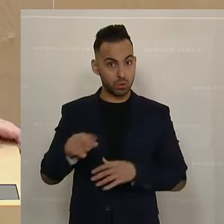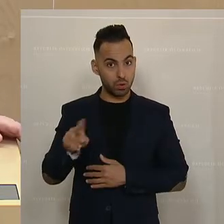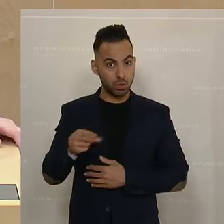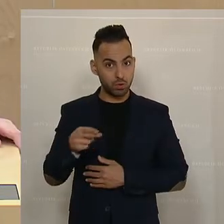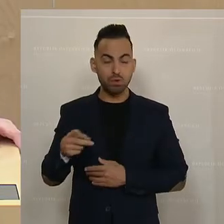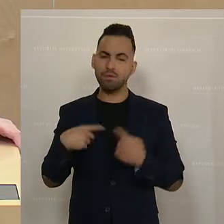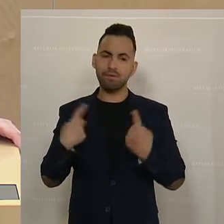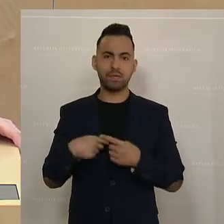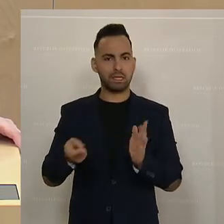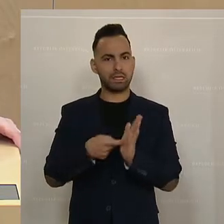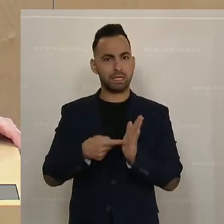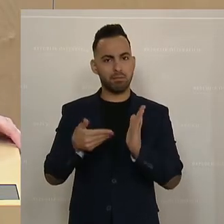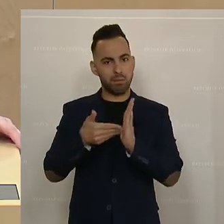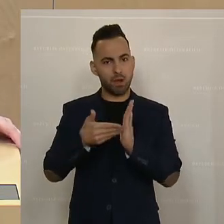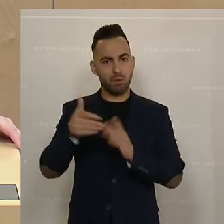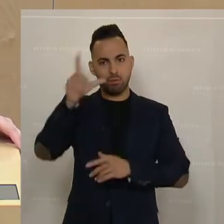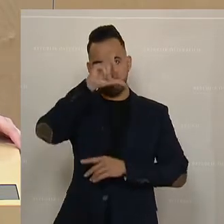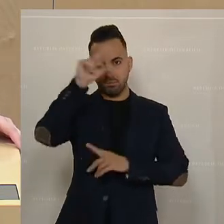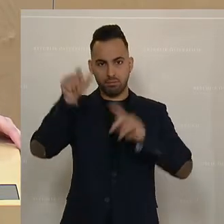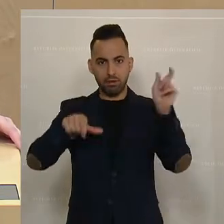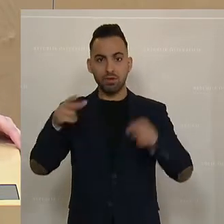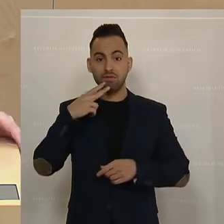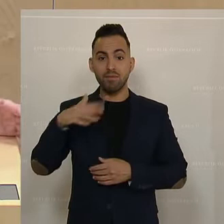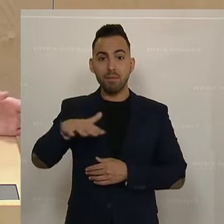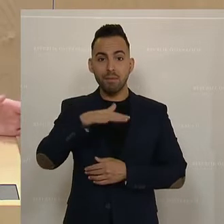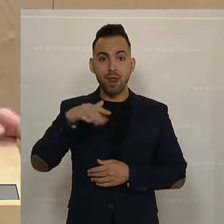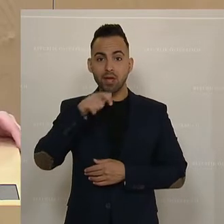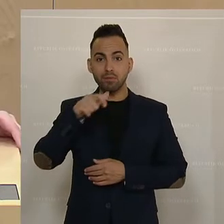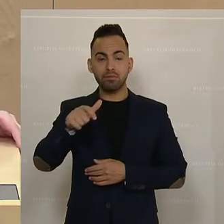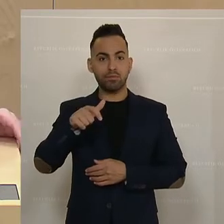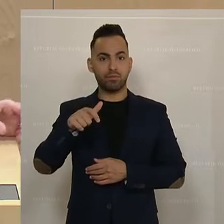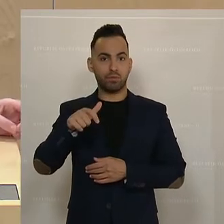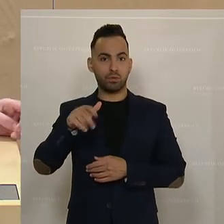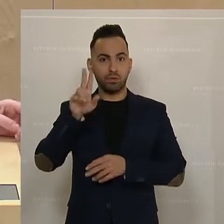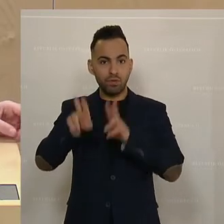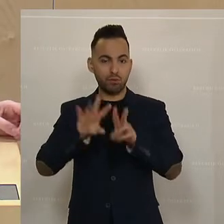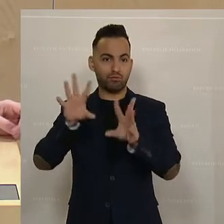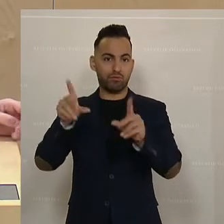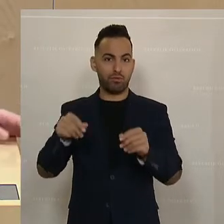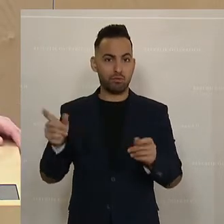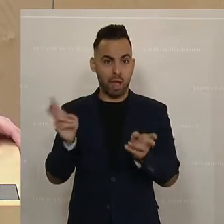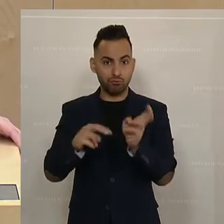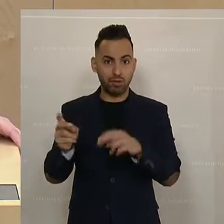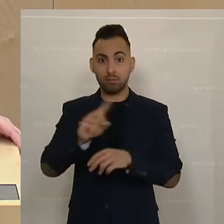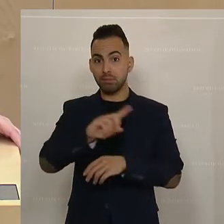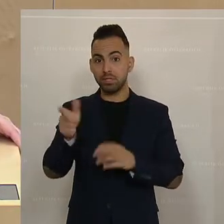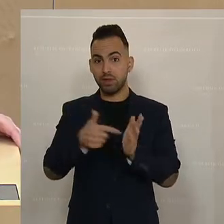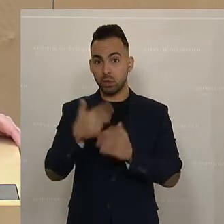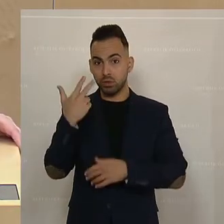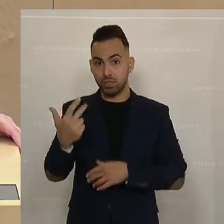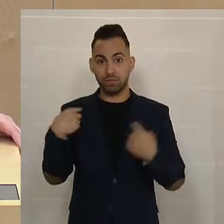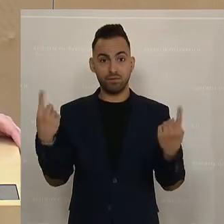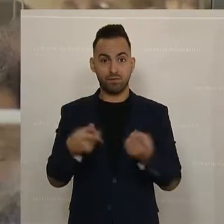brauchen ganz dringend Menschen, die in den schönen Pflegeberuf einsteigen. Wir wissen, wir brauchen bis 2030 bis zu 100.000